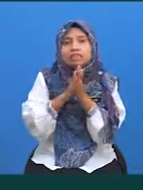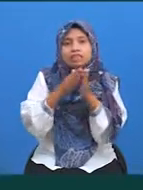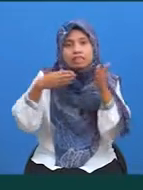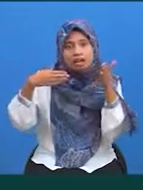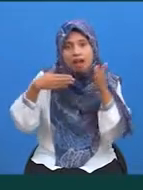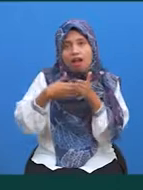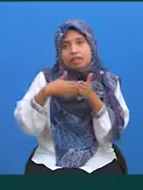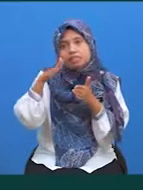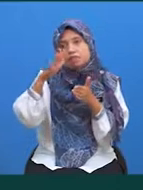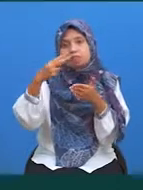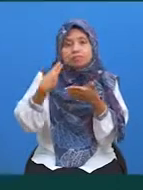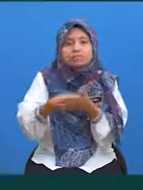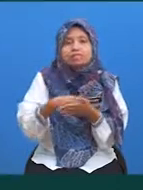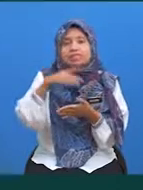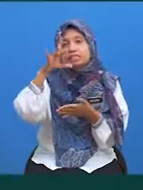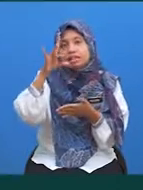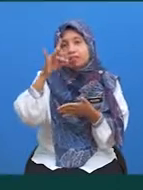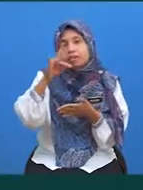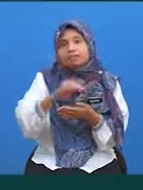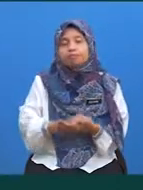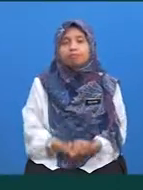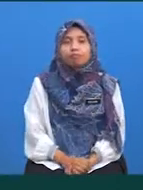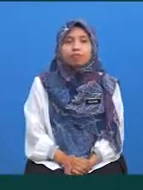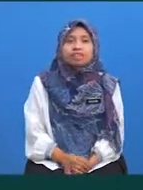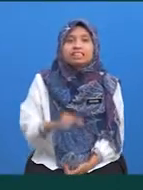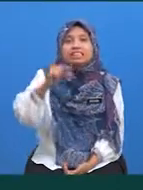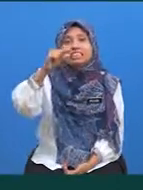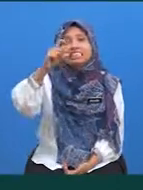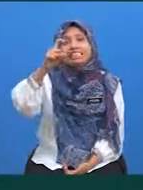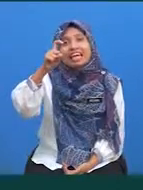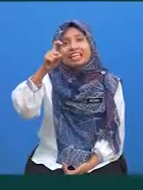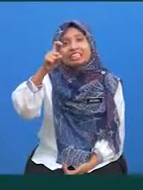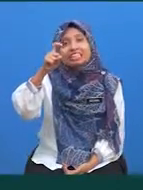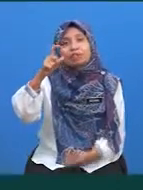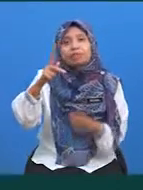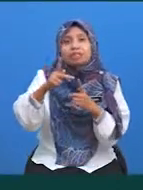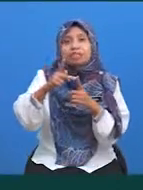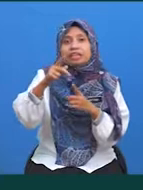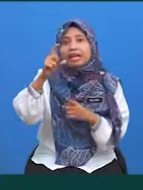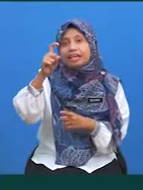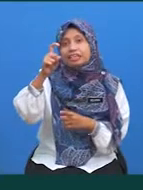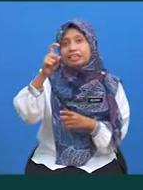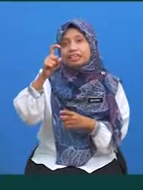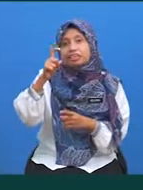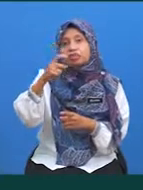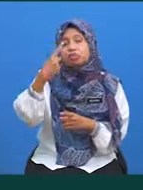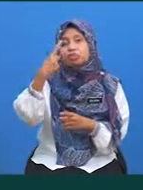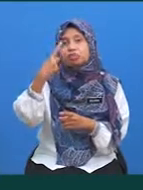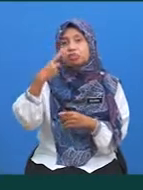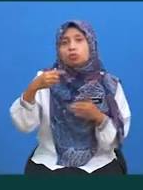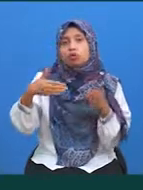hingga 8 Seterusnya, kameran GX terhadap X Bagi hat 5